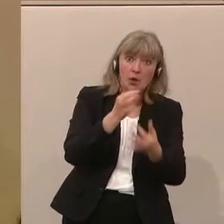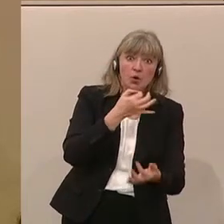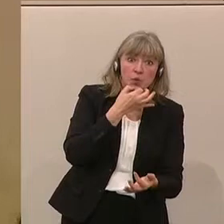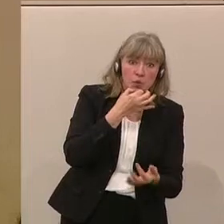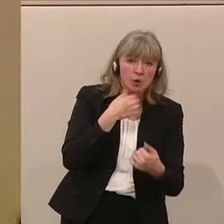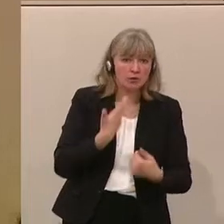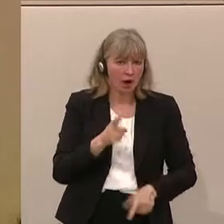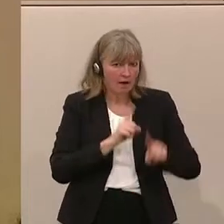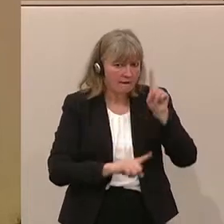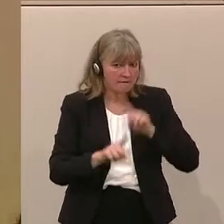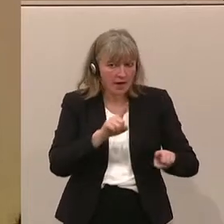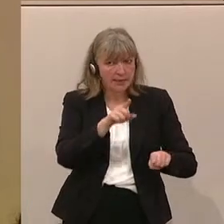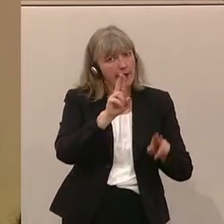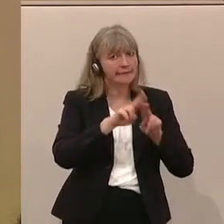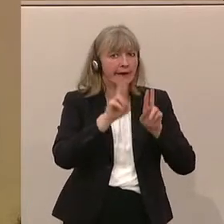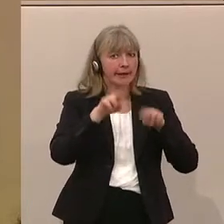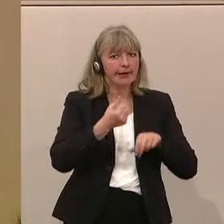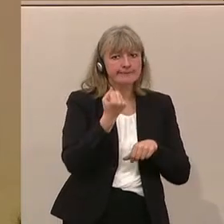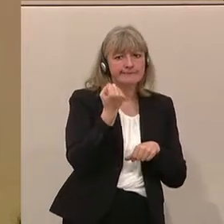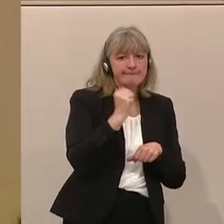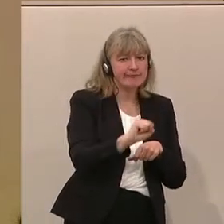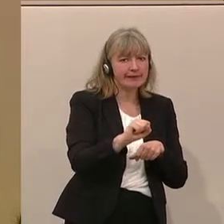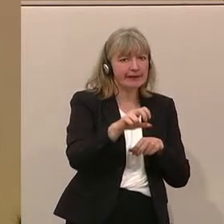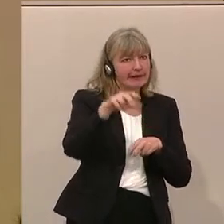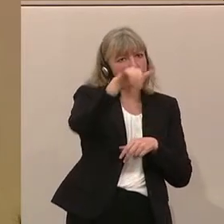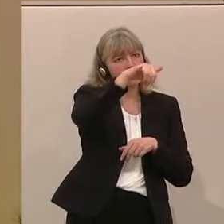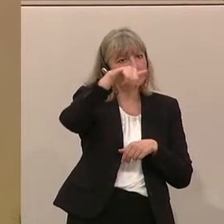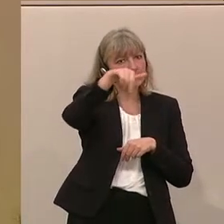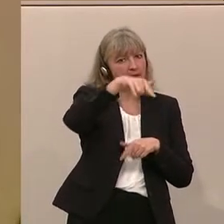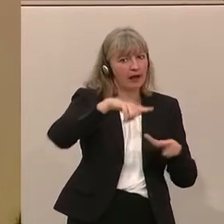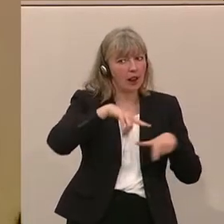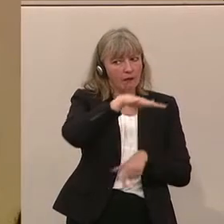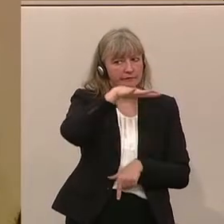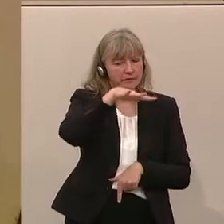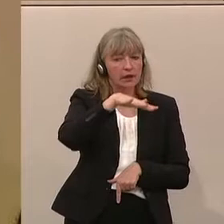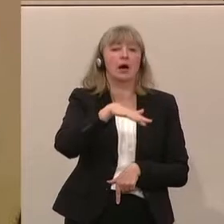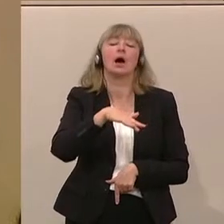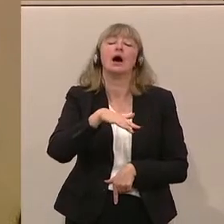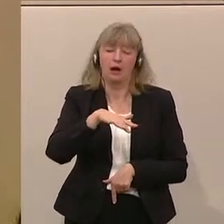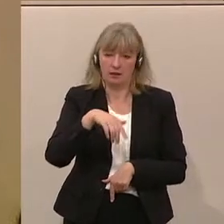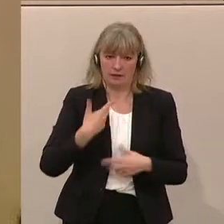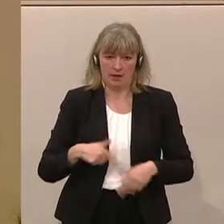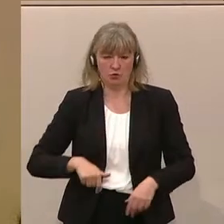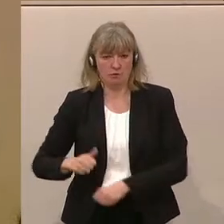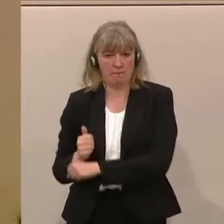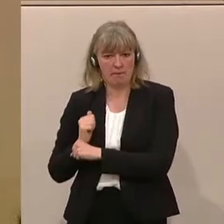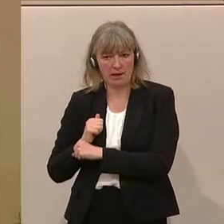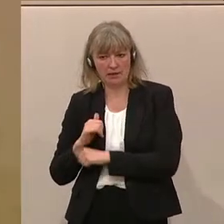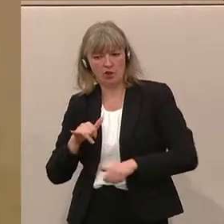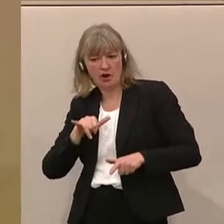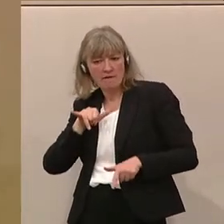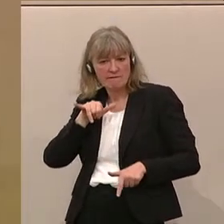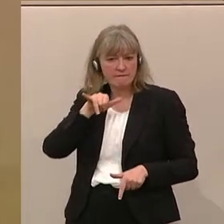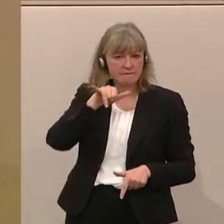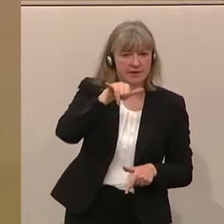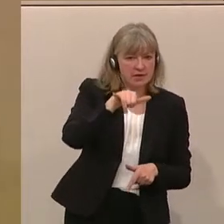steht der Verdacht des rechtswidrigen Aufenthalts des Luftfahrzeuges im Raum. Hier müssen dann militärische Fliegerkräfte